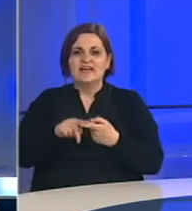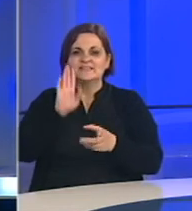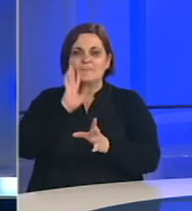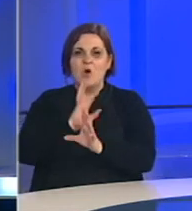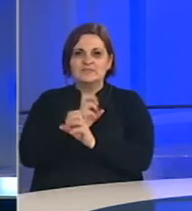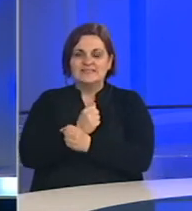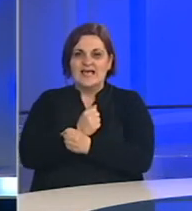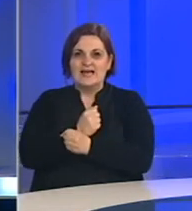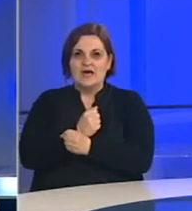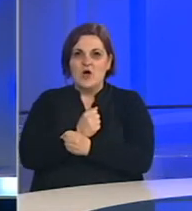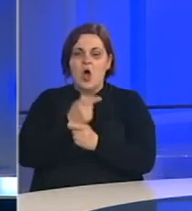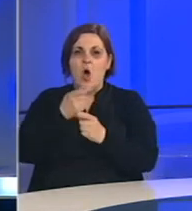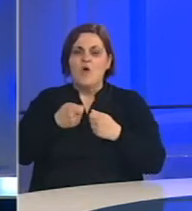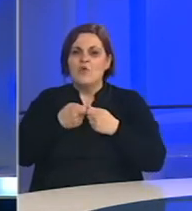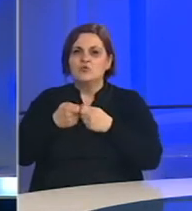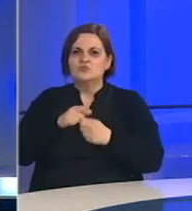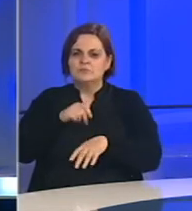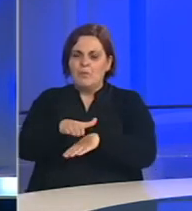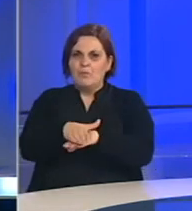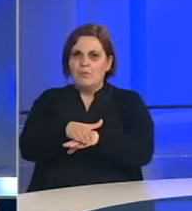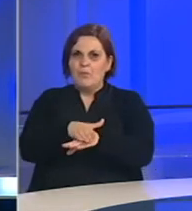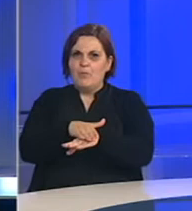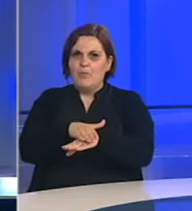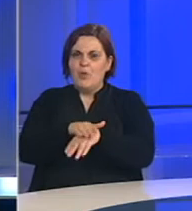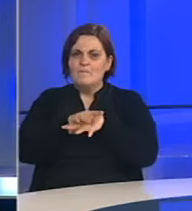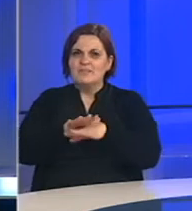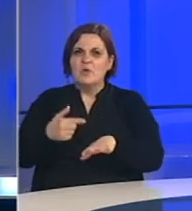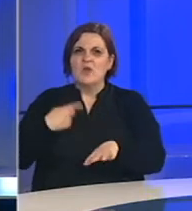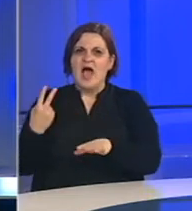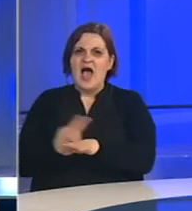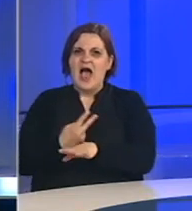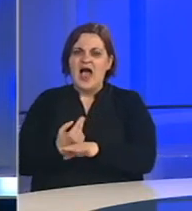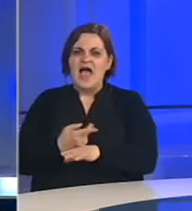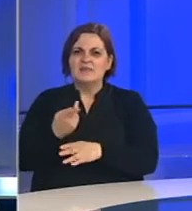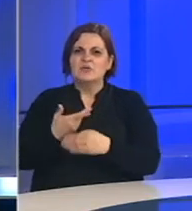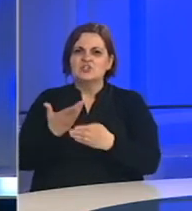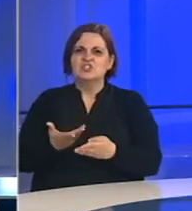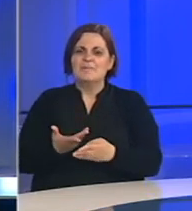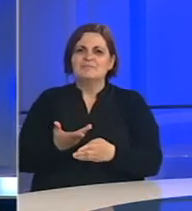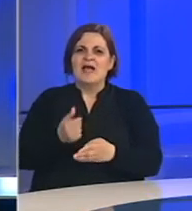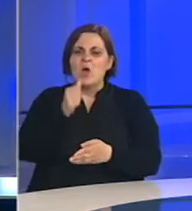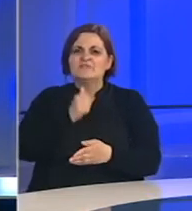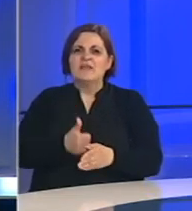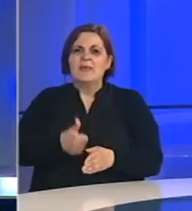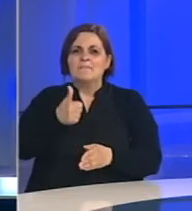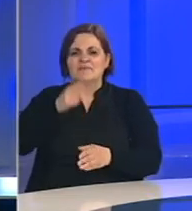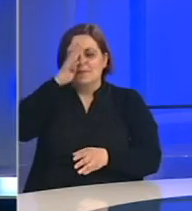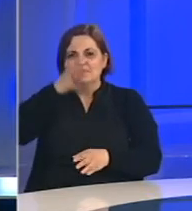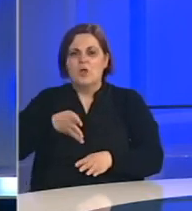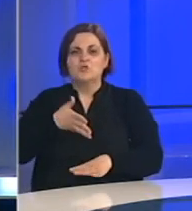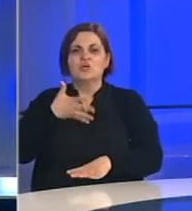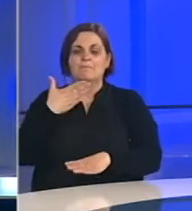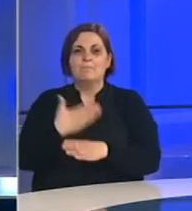Bosne i Hercegovine. ovo društvo je već na samom početku pandemije u našoj zemlji krenulo u pružanje servisa prve psihološke